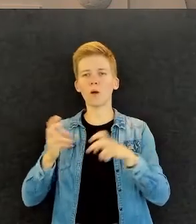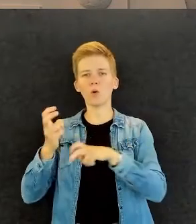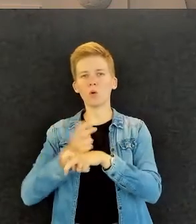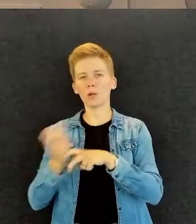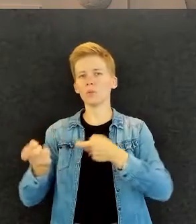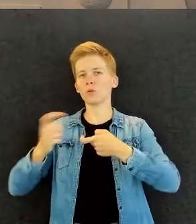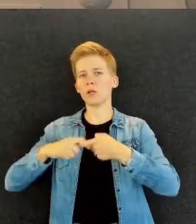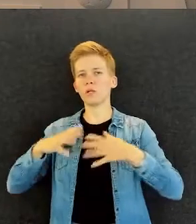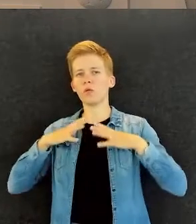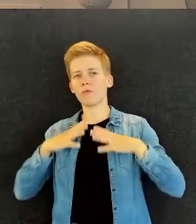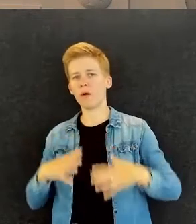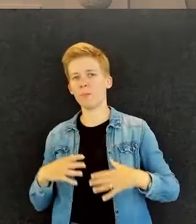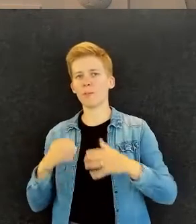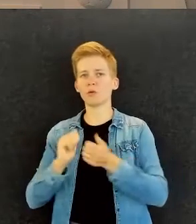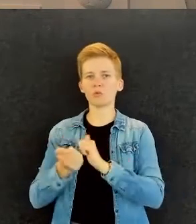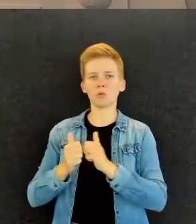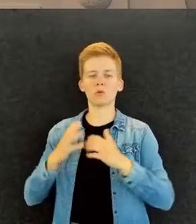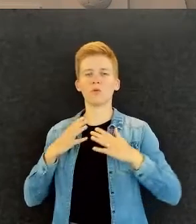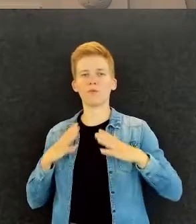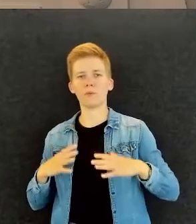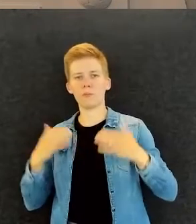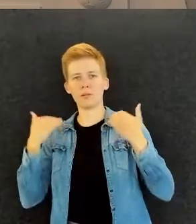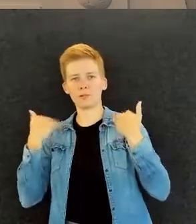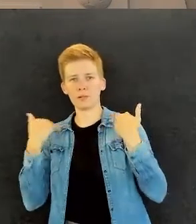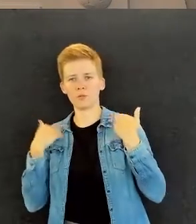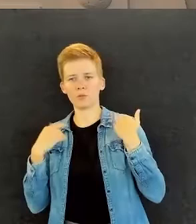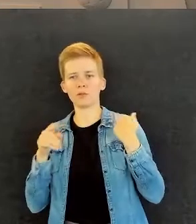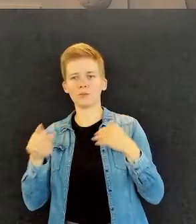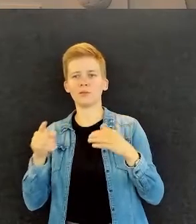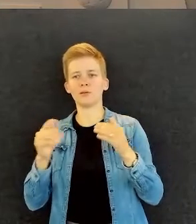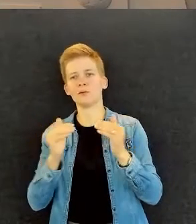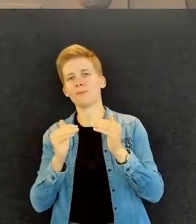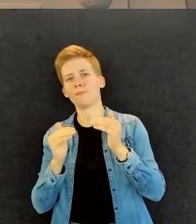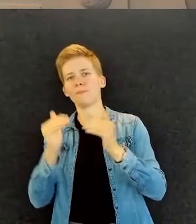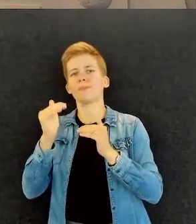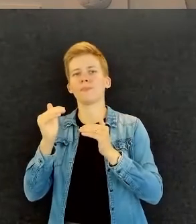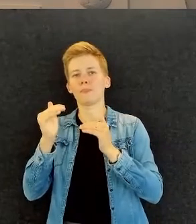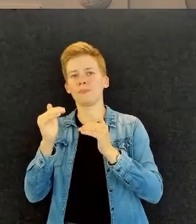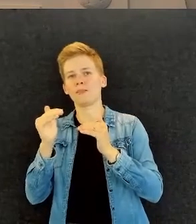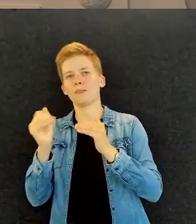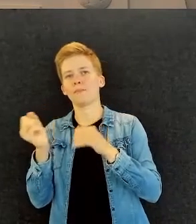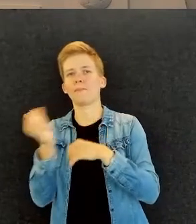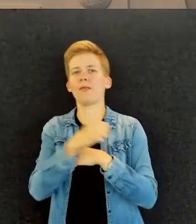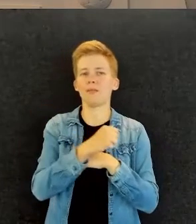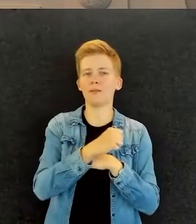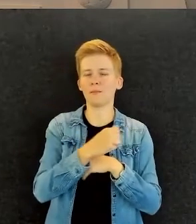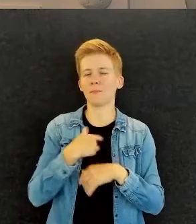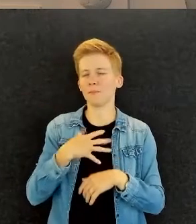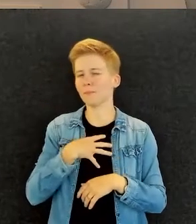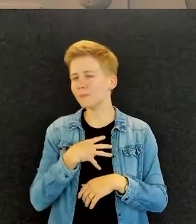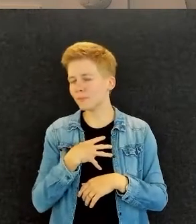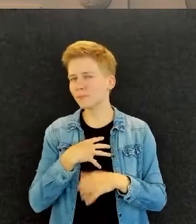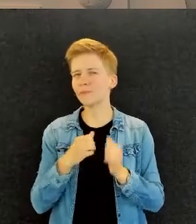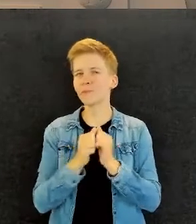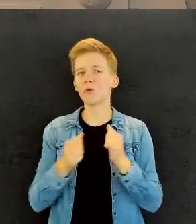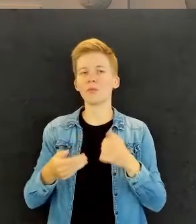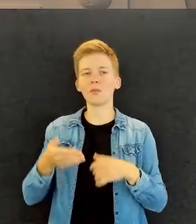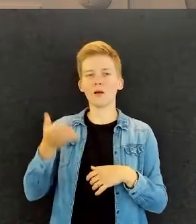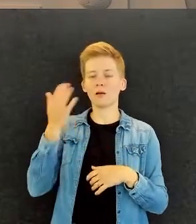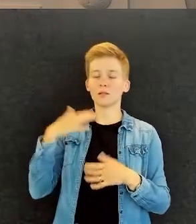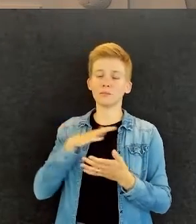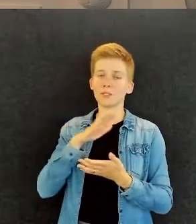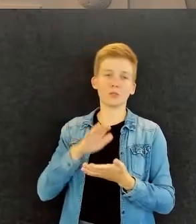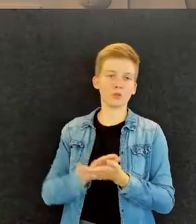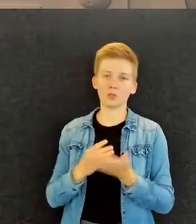vammaisurheilusta ja liikunnasta katsotaan eduksi, että se on vielä sellainen, mikä nousee. Mutta siinä tilanteessa me ei olla